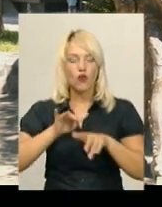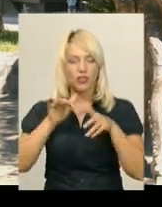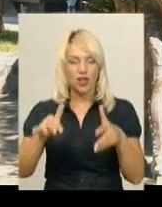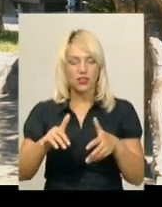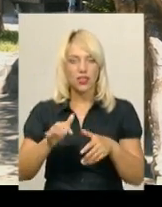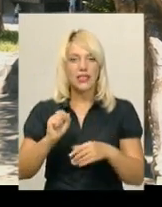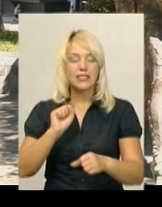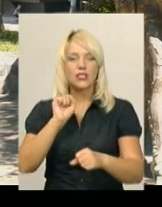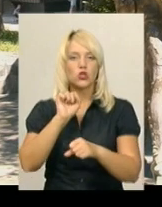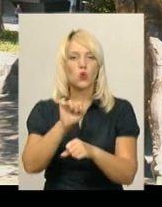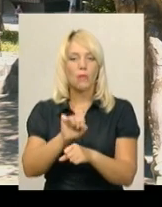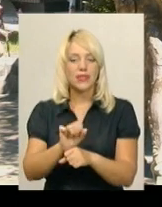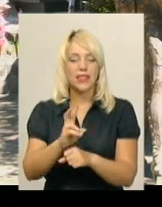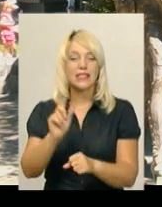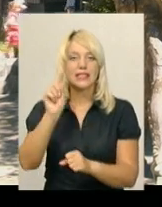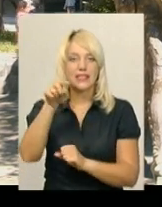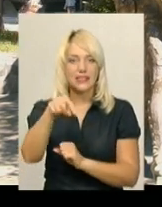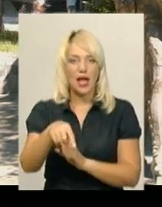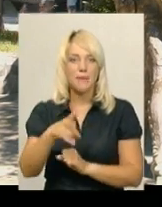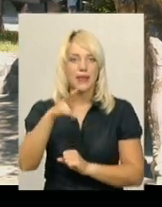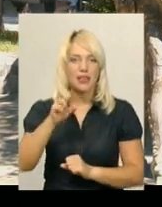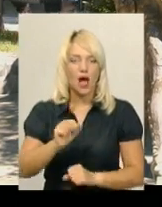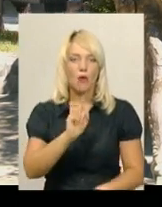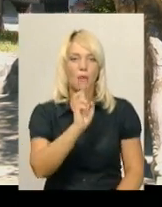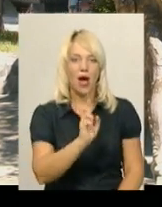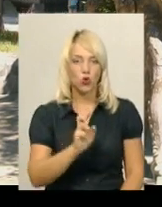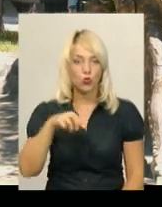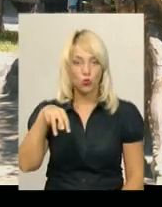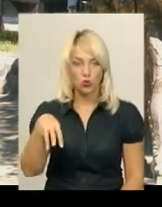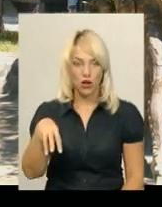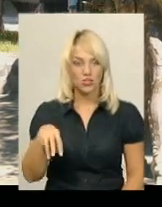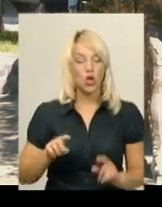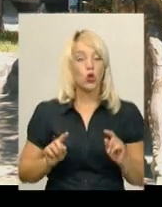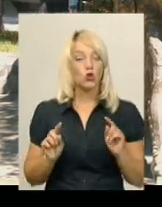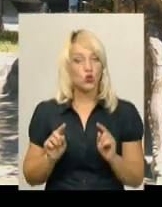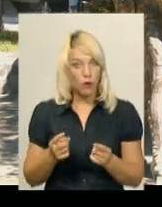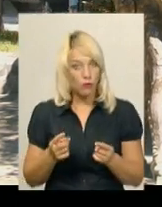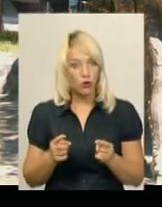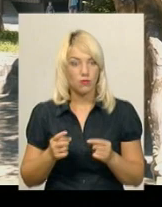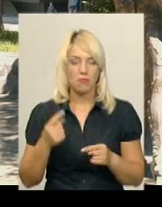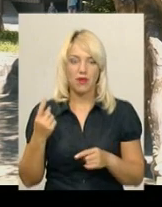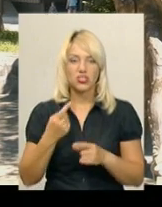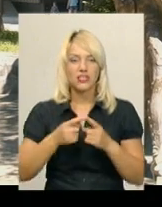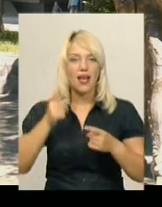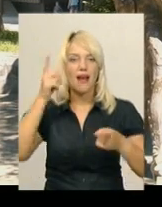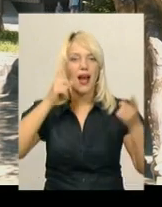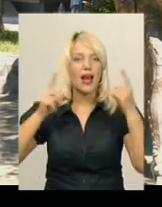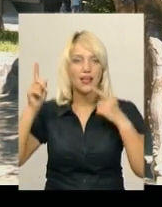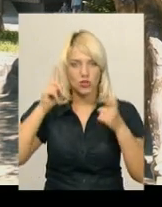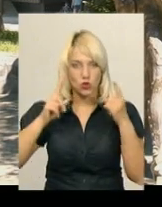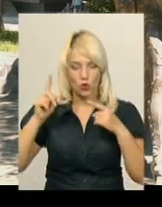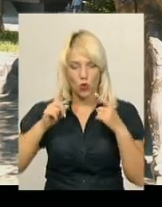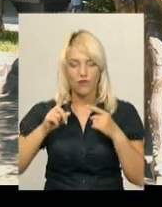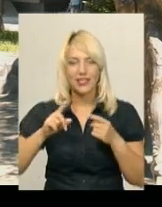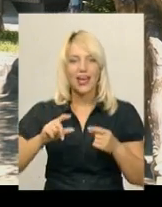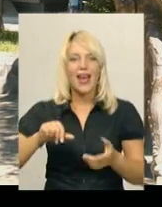Зупинилися саме на Броні Мюнгаузені. Чому? Перше, це такий казковий герой з